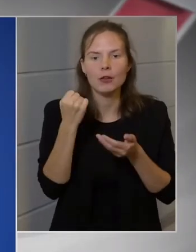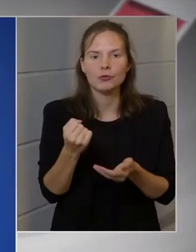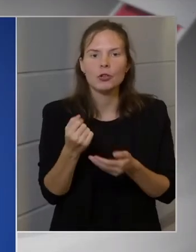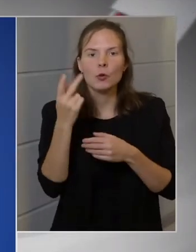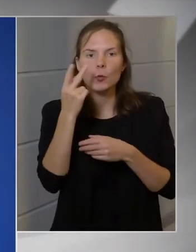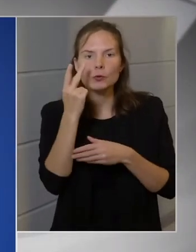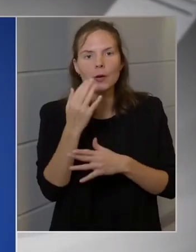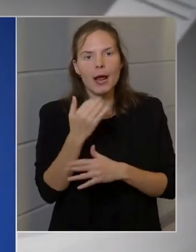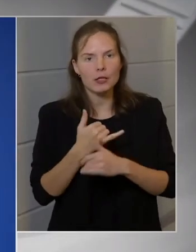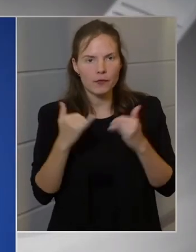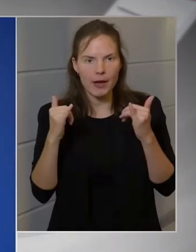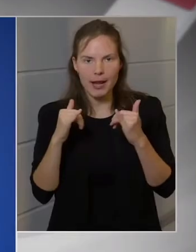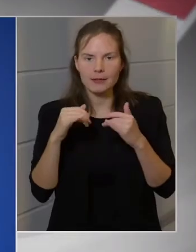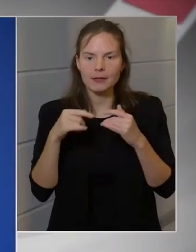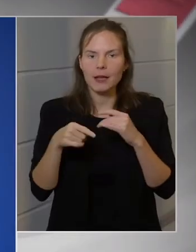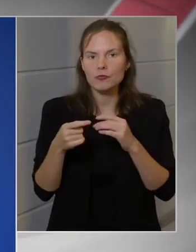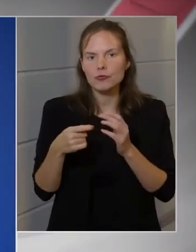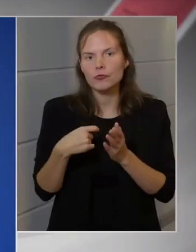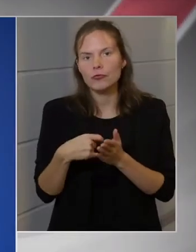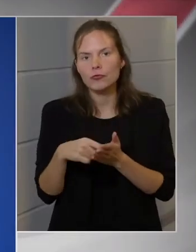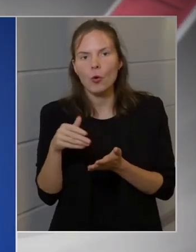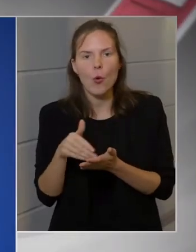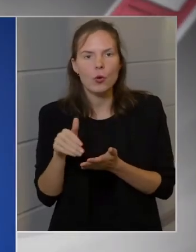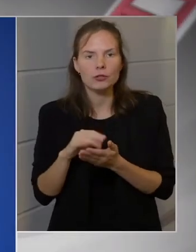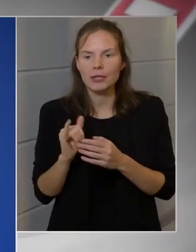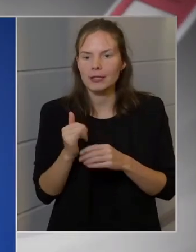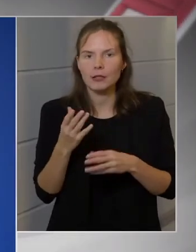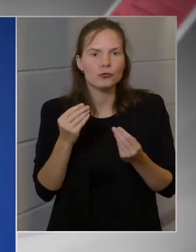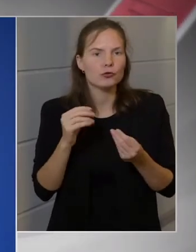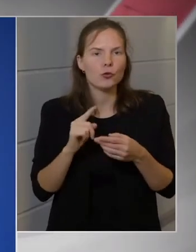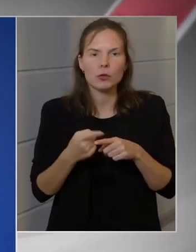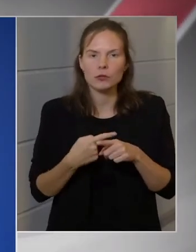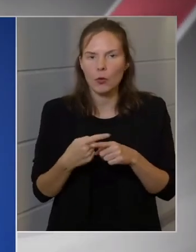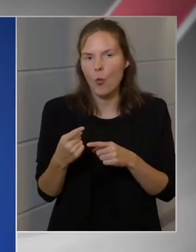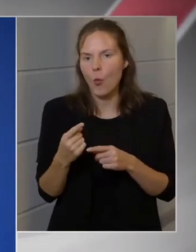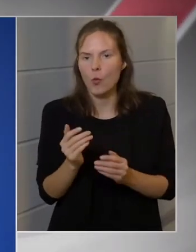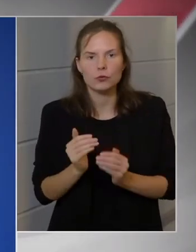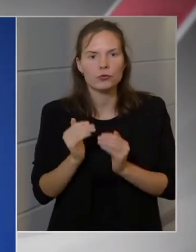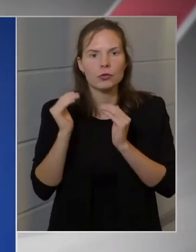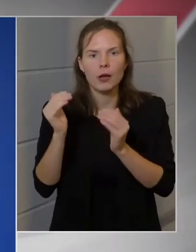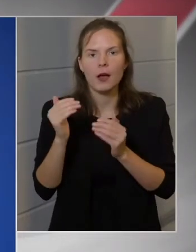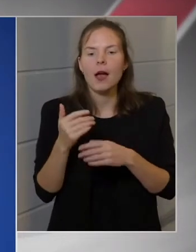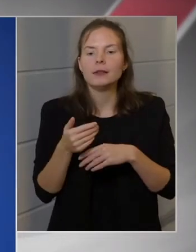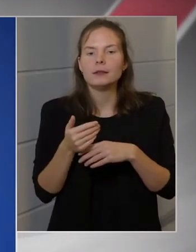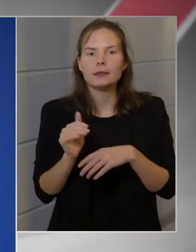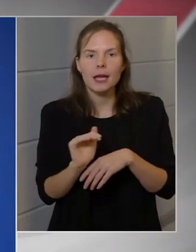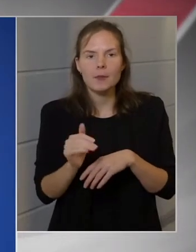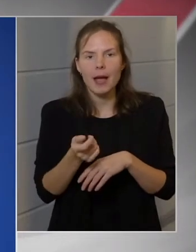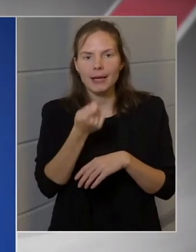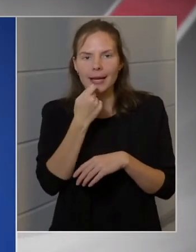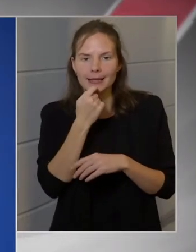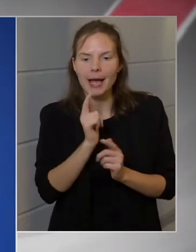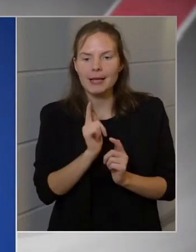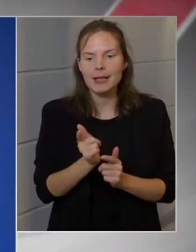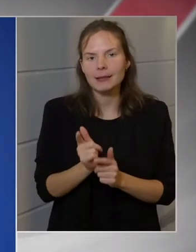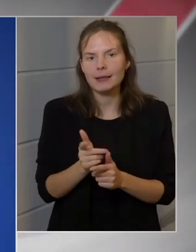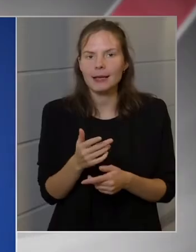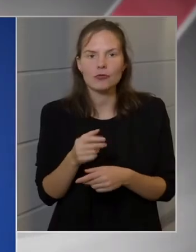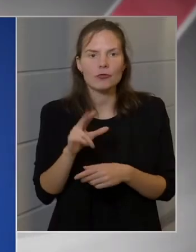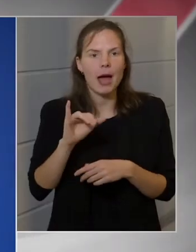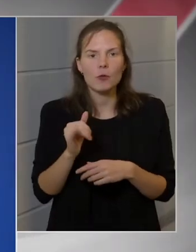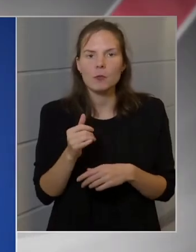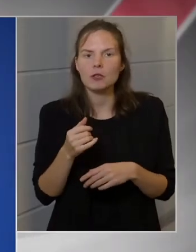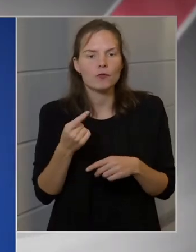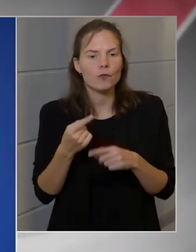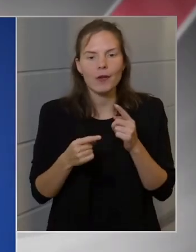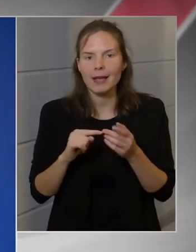fejlesztéseknél és kiadásoknál is szintén sokszoros. Gyermekétkeztetés, ingyenes gyermekétkeztetés három-három és